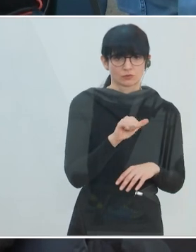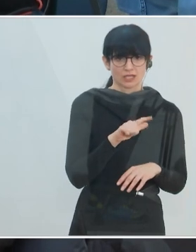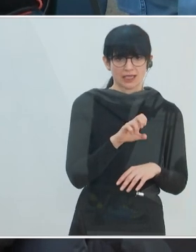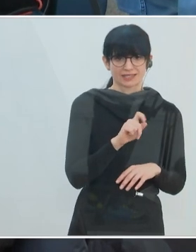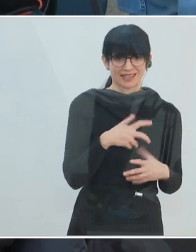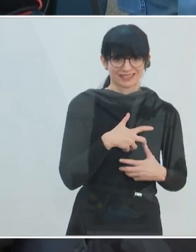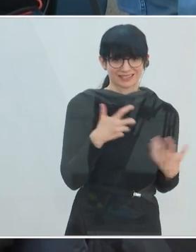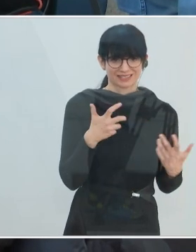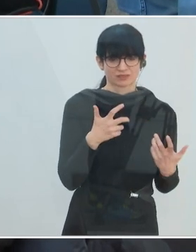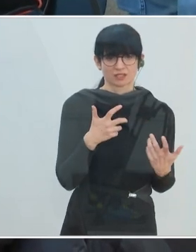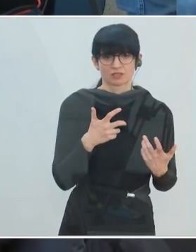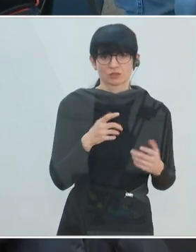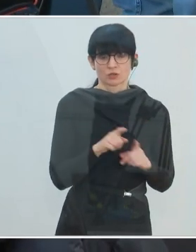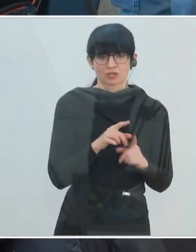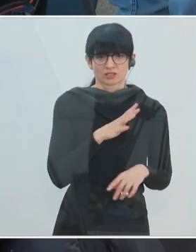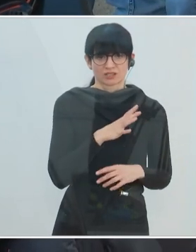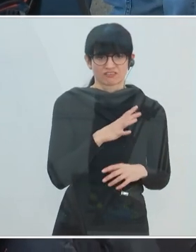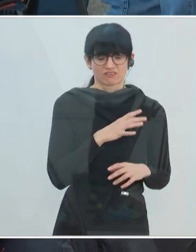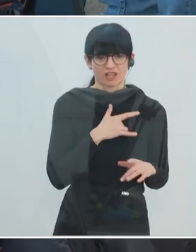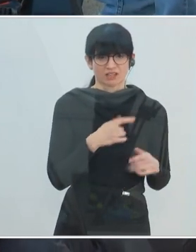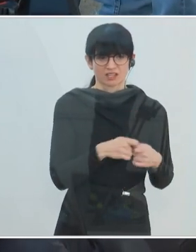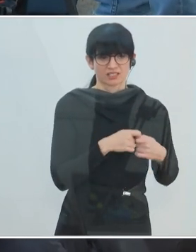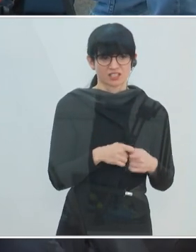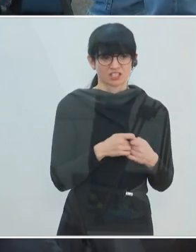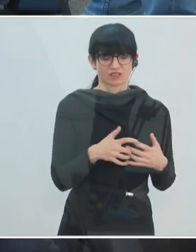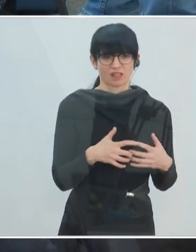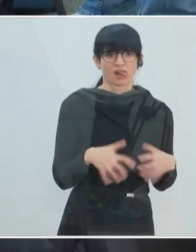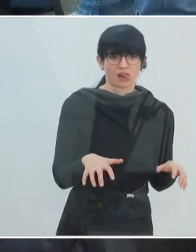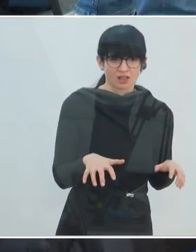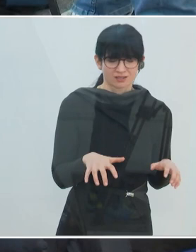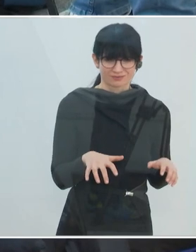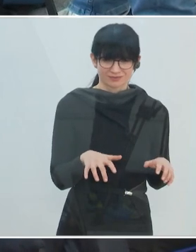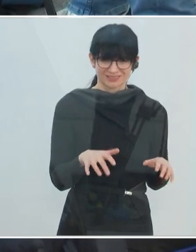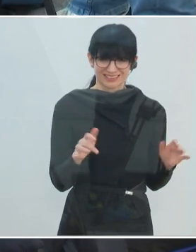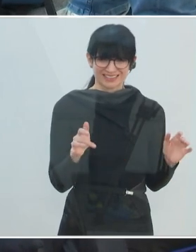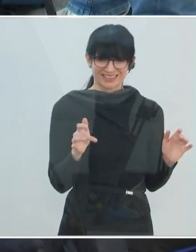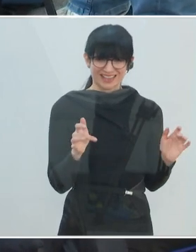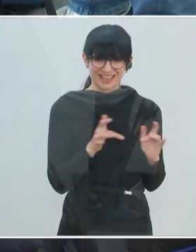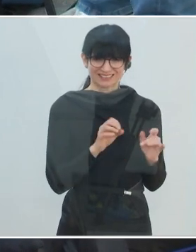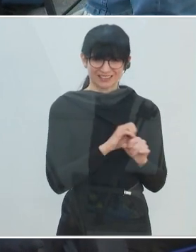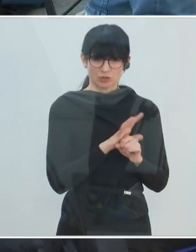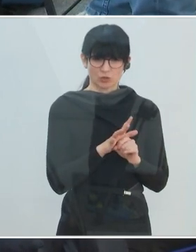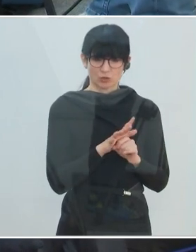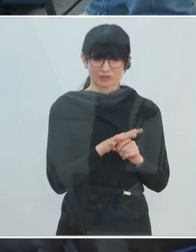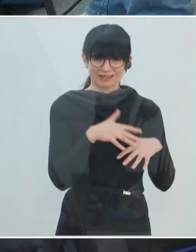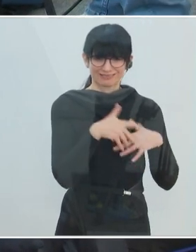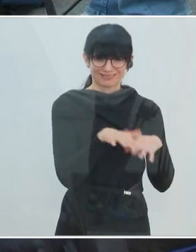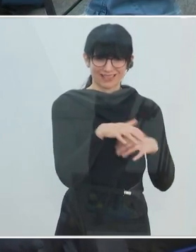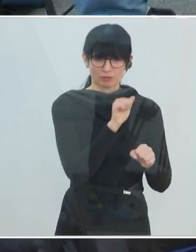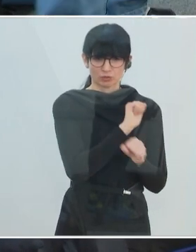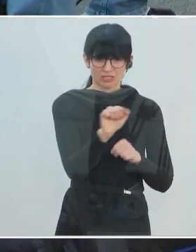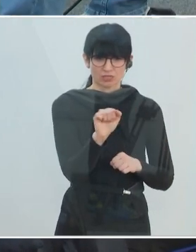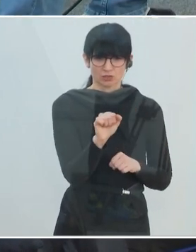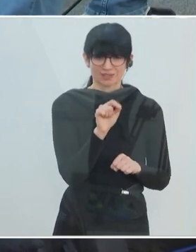Aggressivität und die Gefahr der Spaltung der Gesellschaft auch angesprochen. Sind auch diese Anti-Corona-Demonstrationen, wie wir sie gesehen haben in den letzten Wochen,